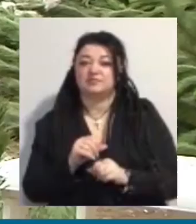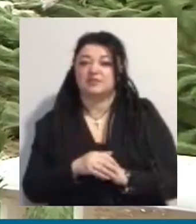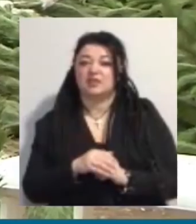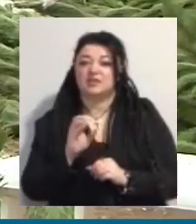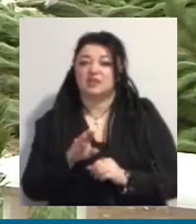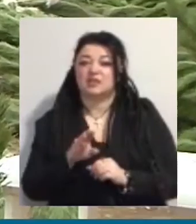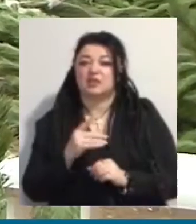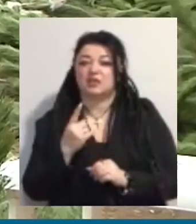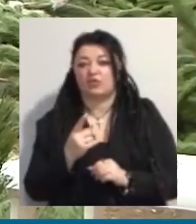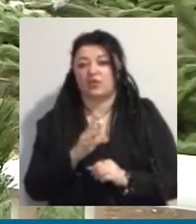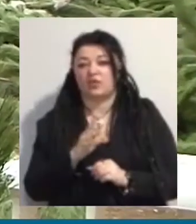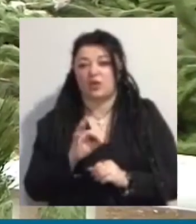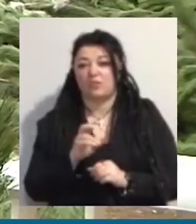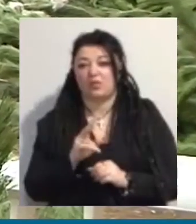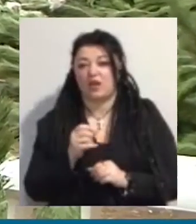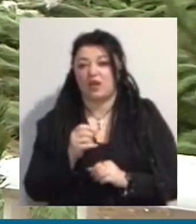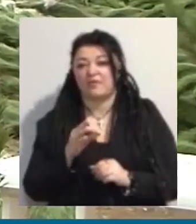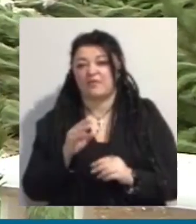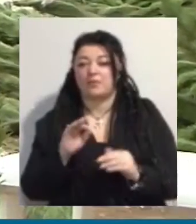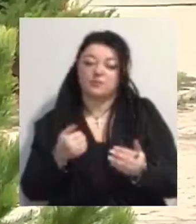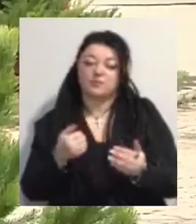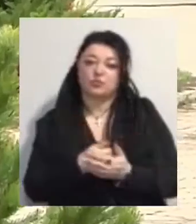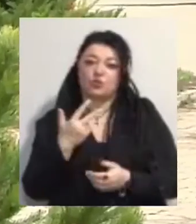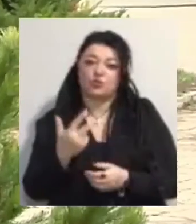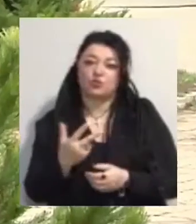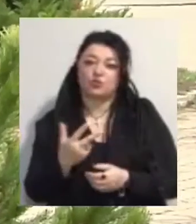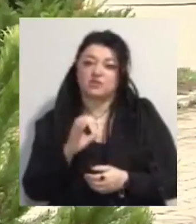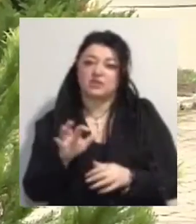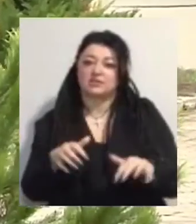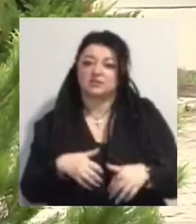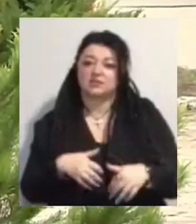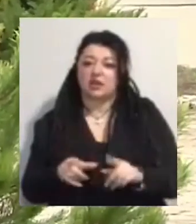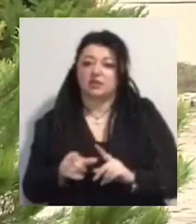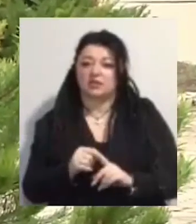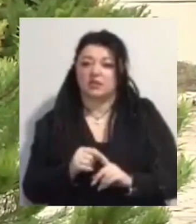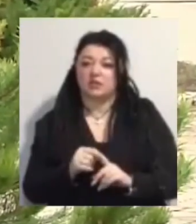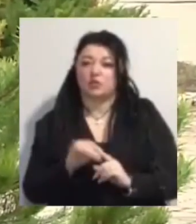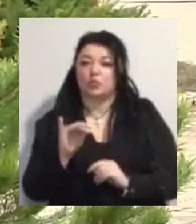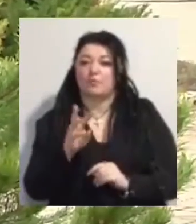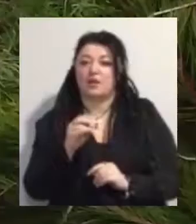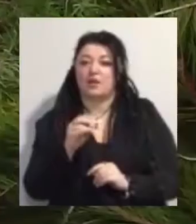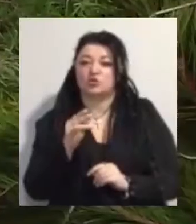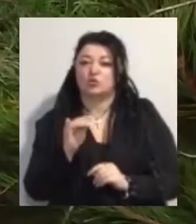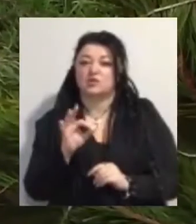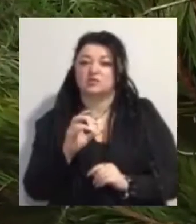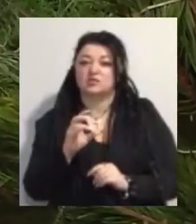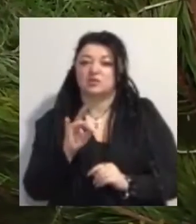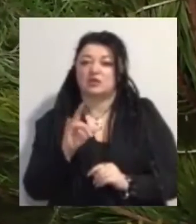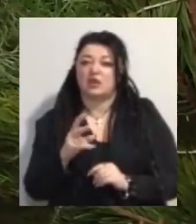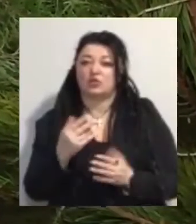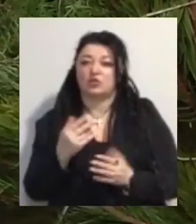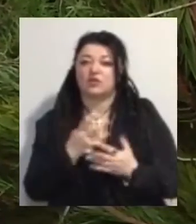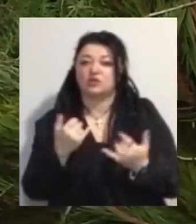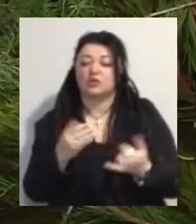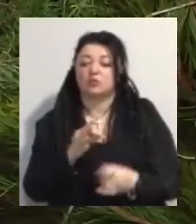необлагаємого мінімуму до трьох з ізв'яттям. Юлія Мельничук, Олександр Хан. Новини на Суспільному.